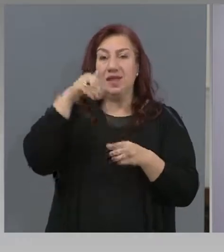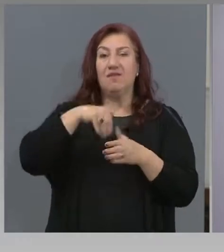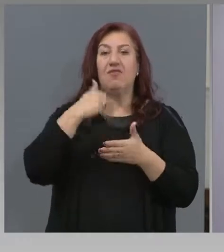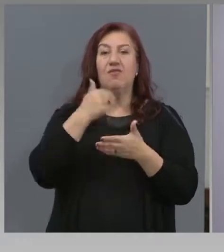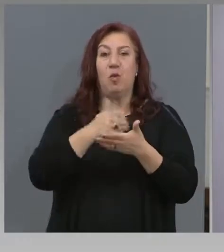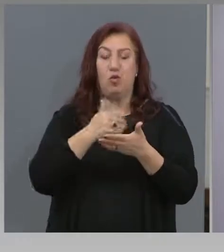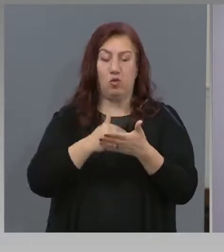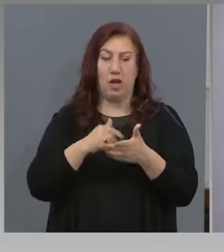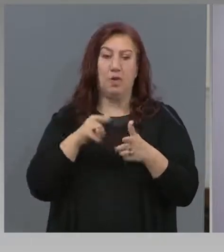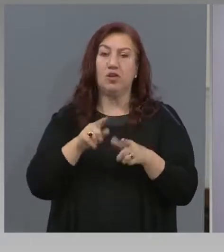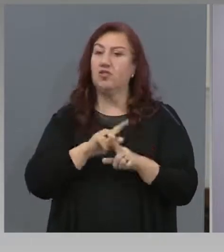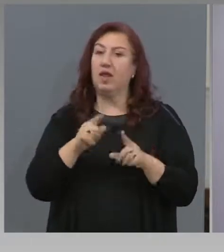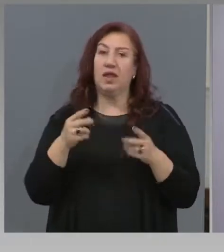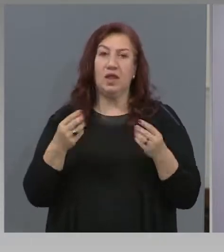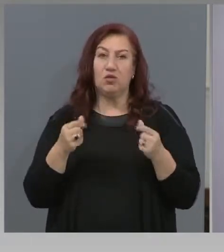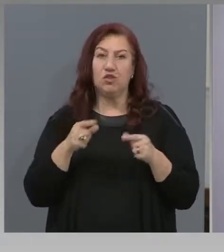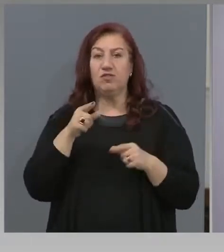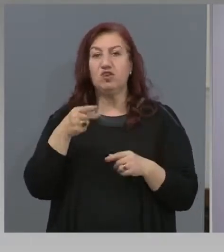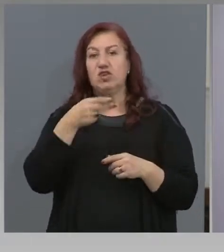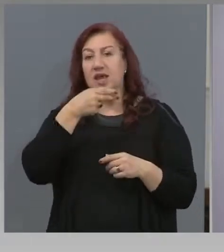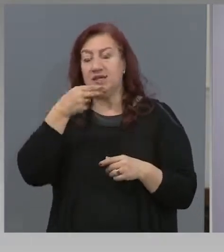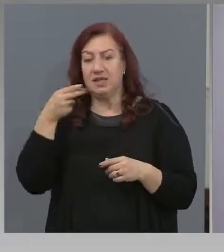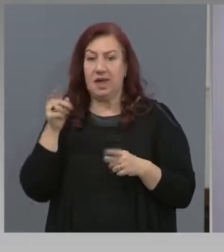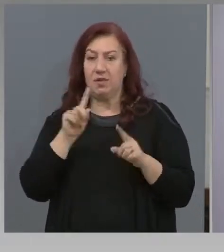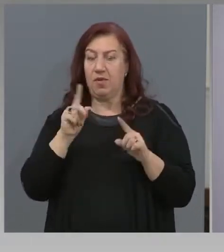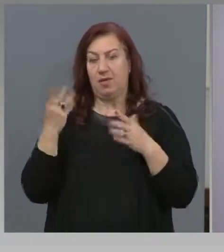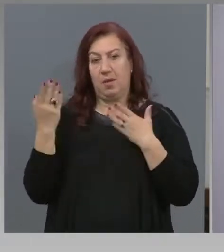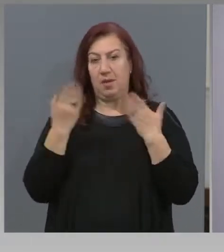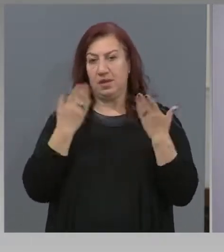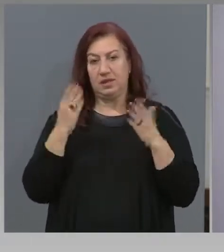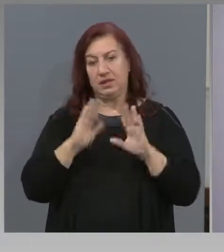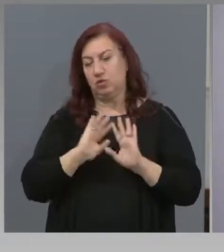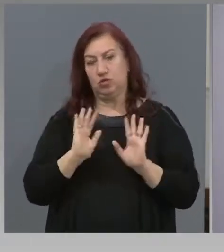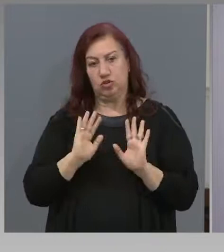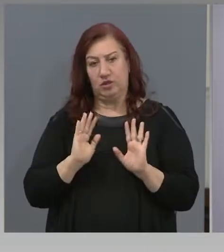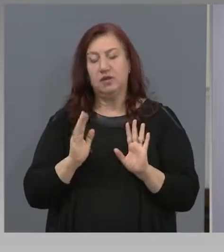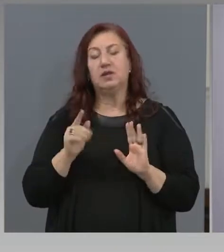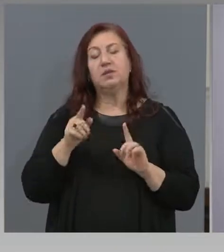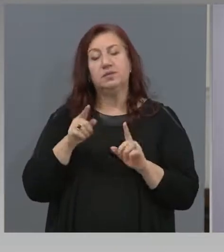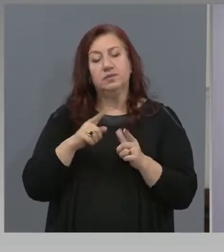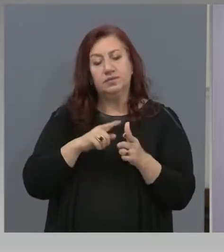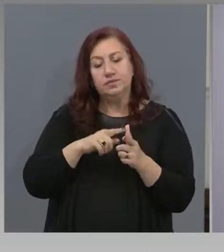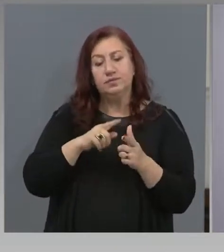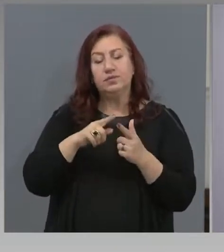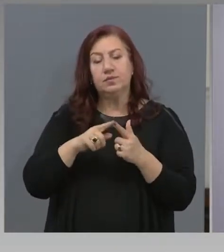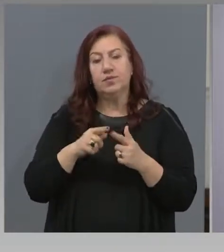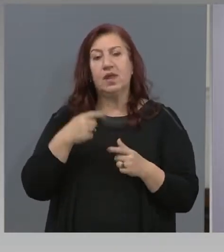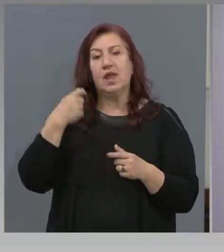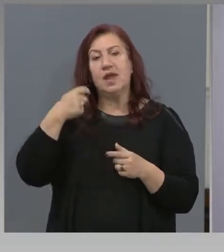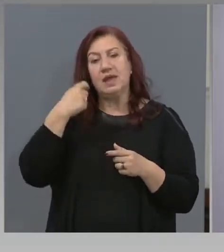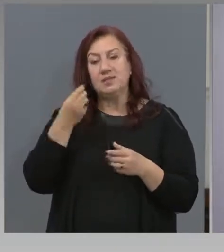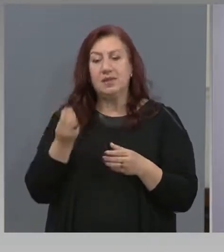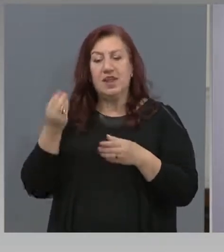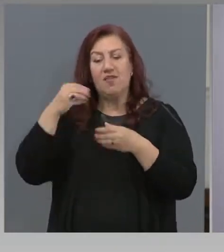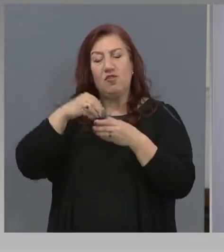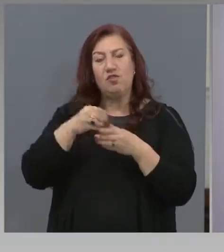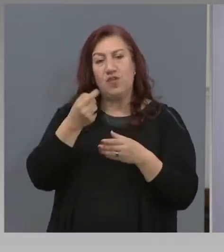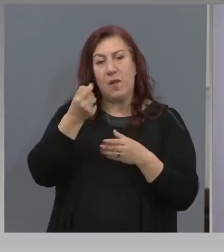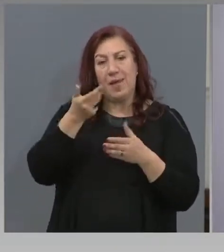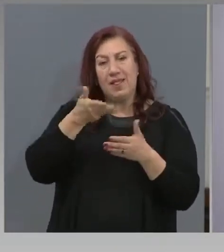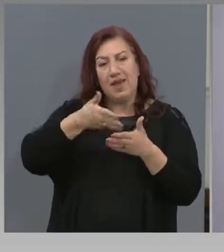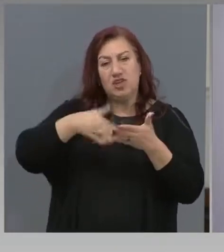Това не означава, че тези теми няма да се изучават. Така или иначе изпити включват една малка част от темите.